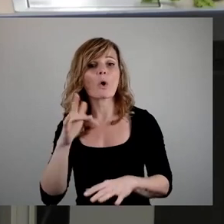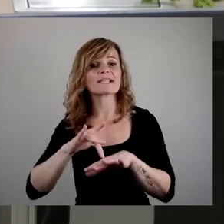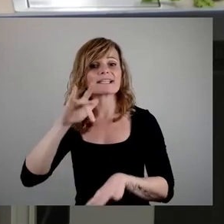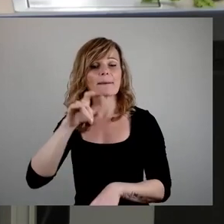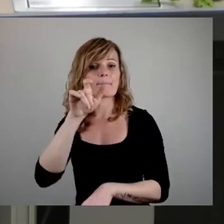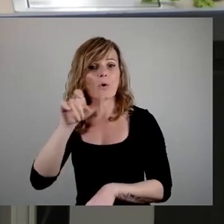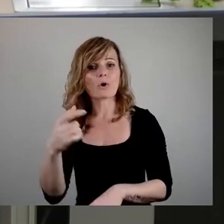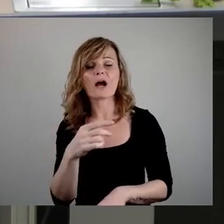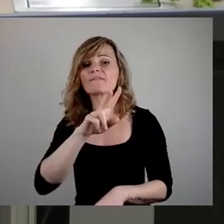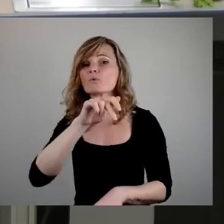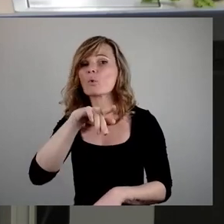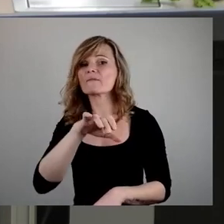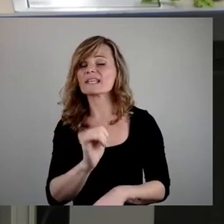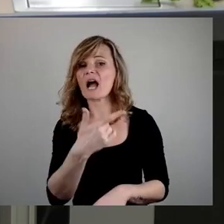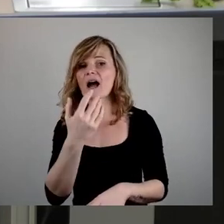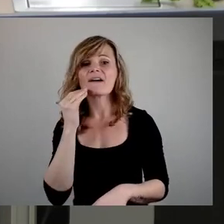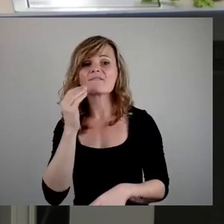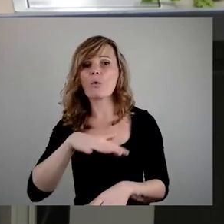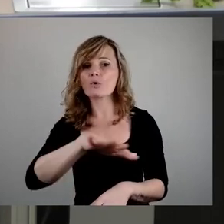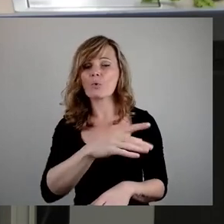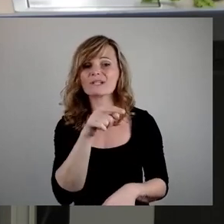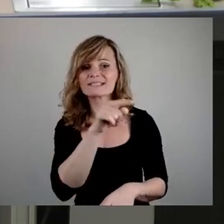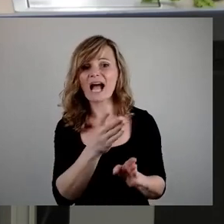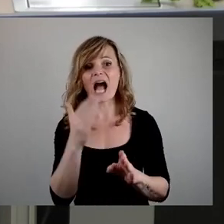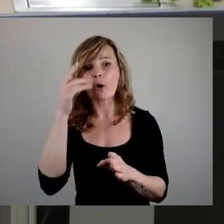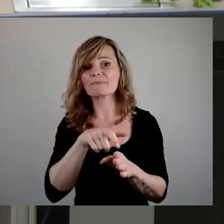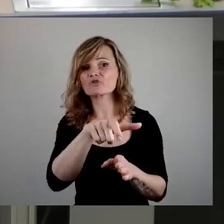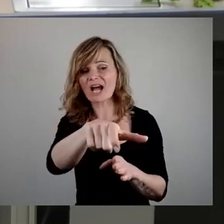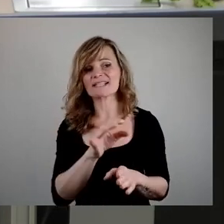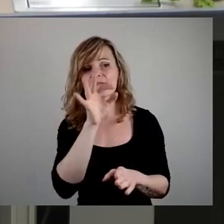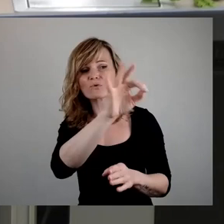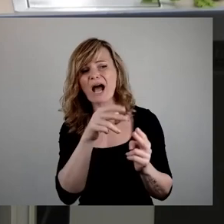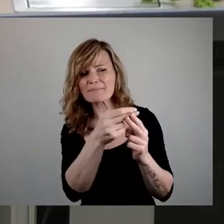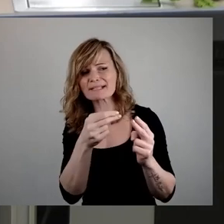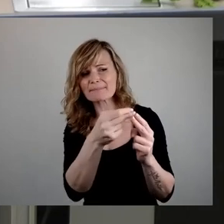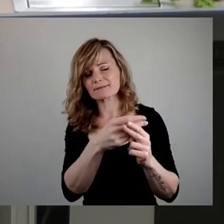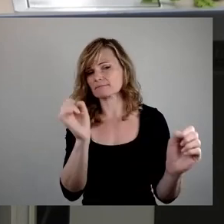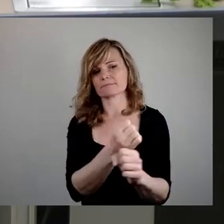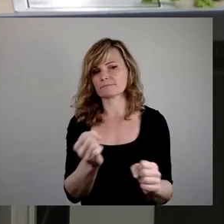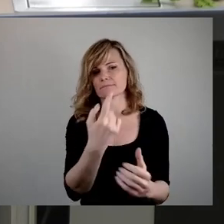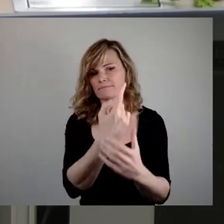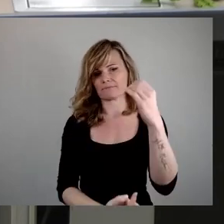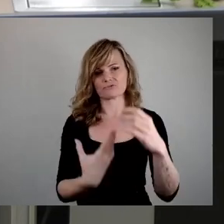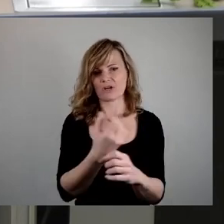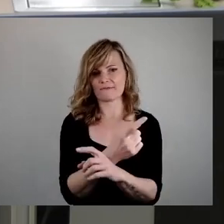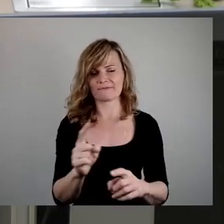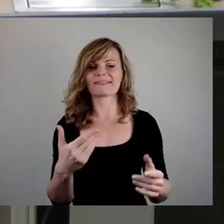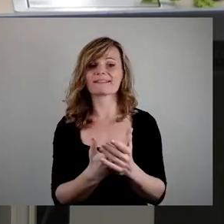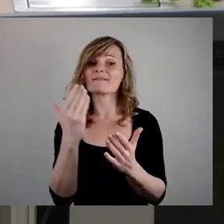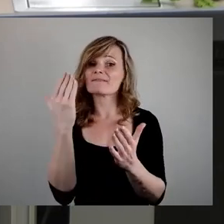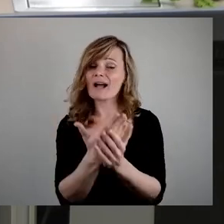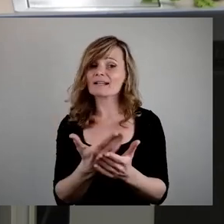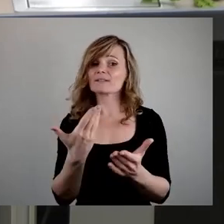Hauptstraße, werden wir niemals befriedigen können. Fakt ist, der Stadtrat hat im Juli 2022 eine Änderung der Satzung Straßenkunst beschlossen